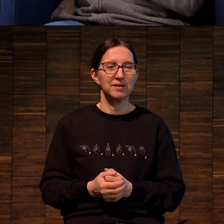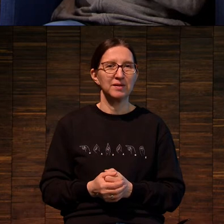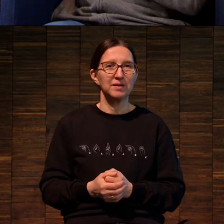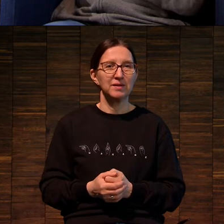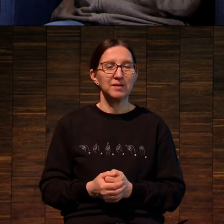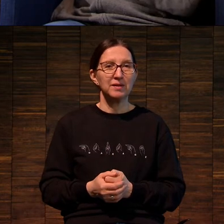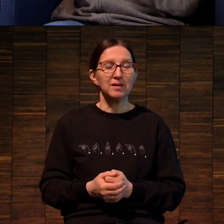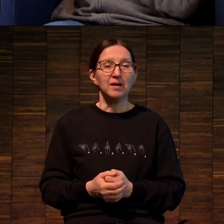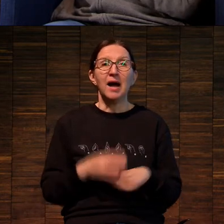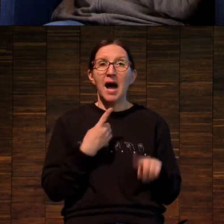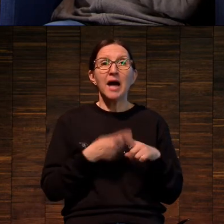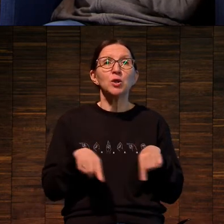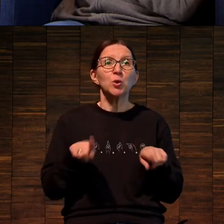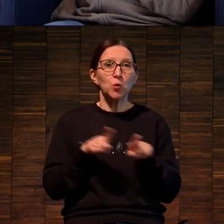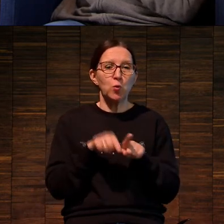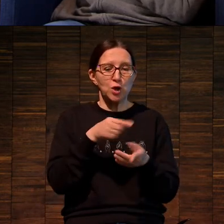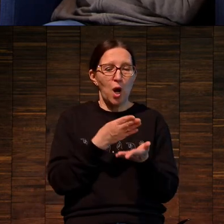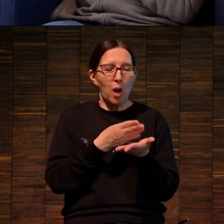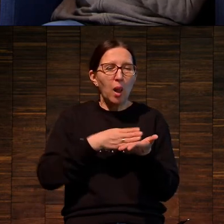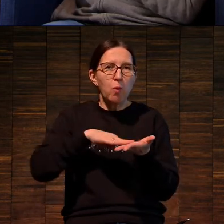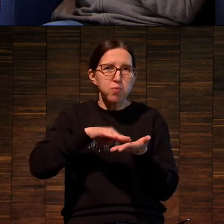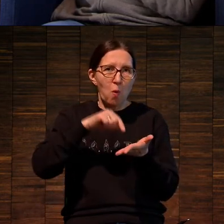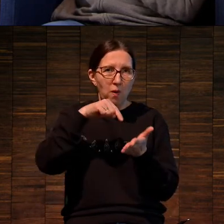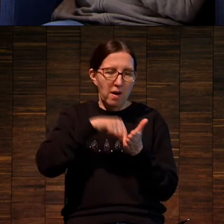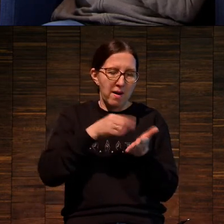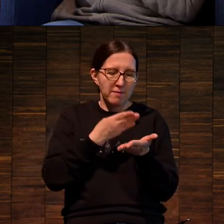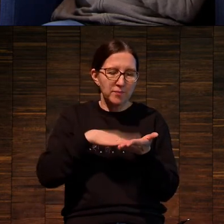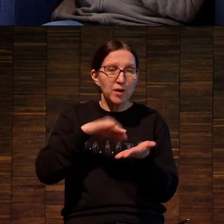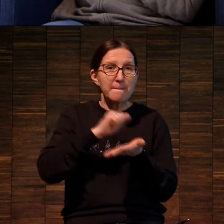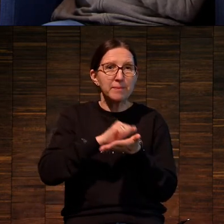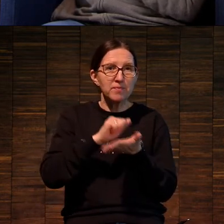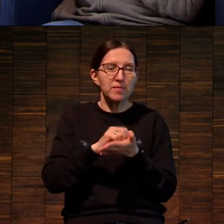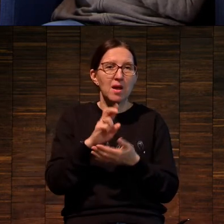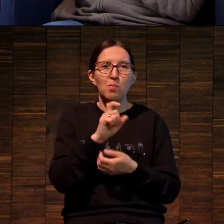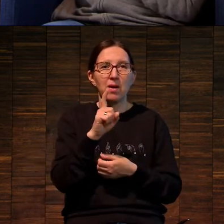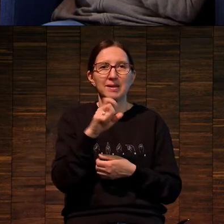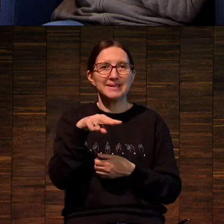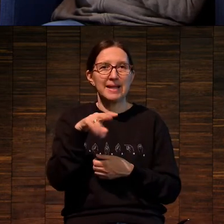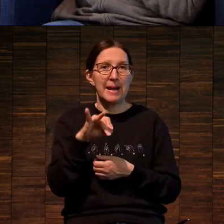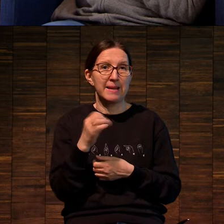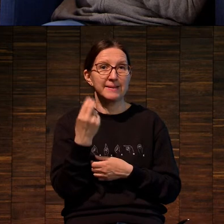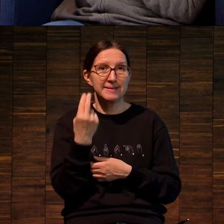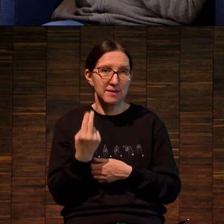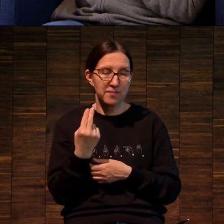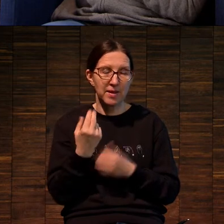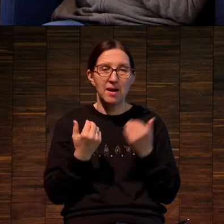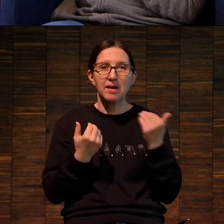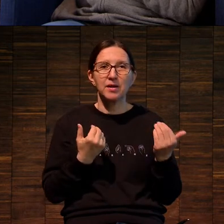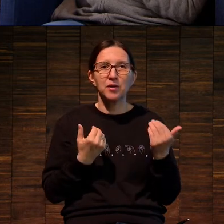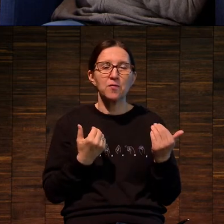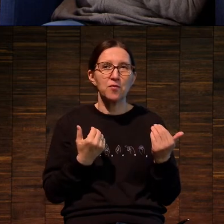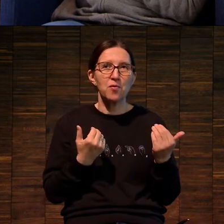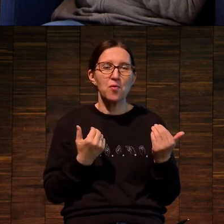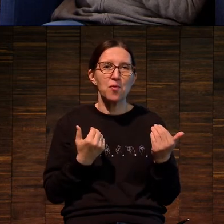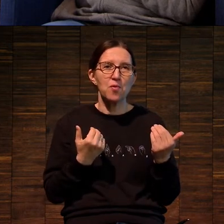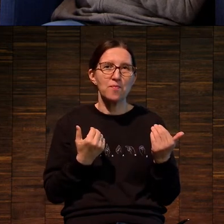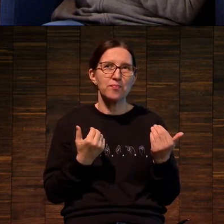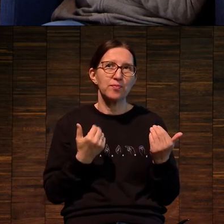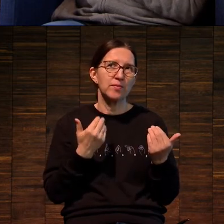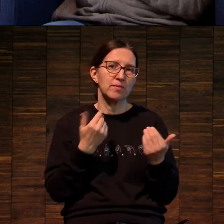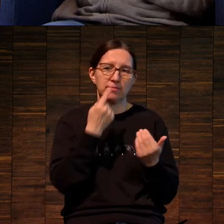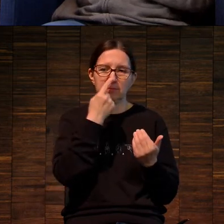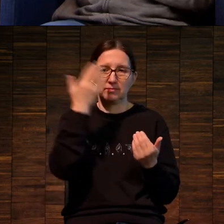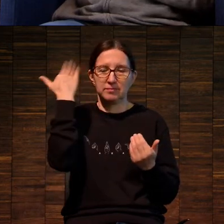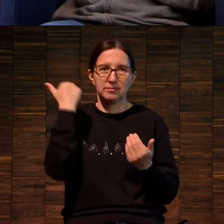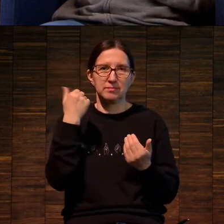А это тоже глубокая печать, это базилиц. Его одни из